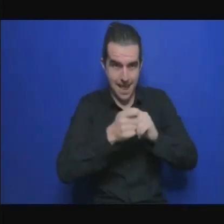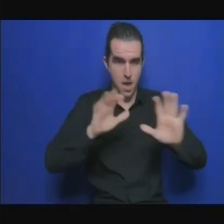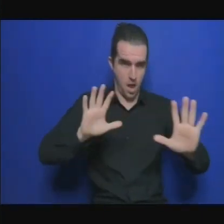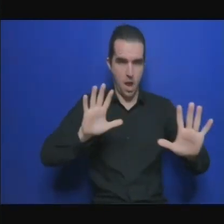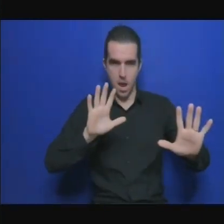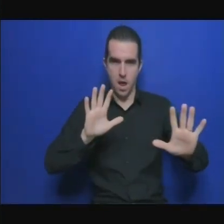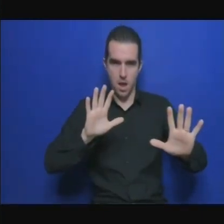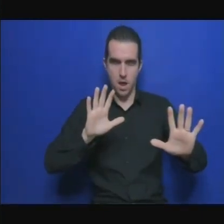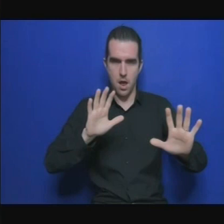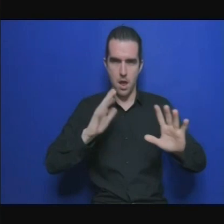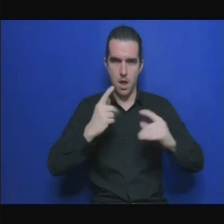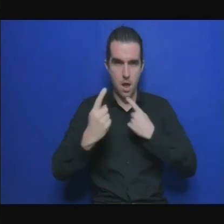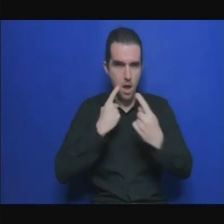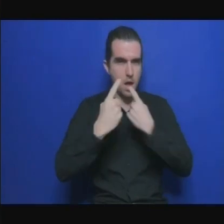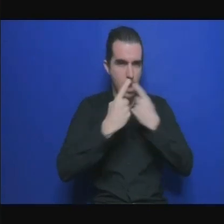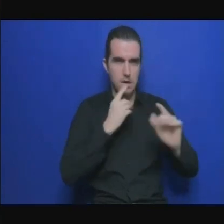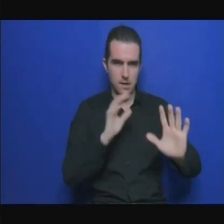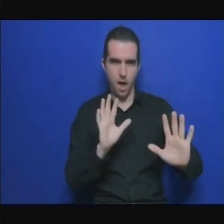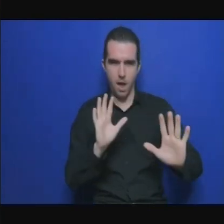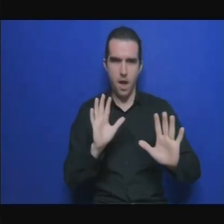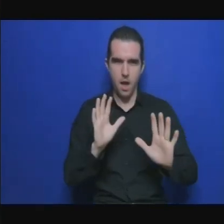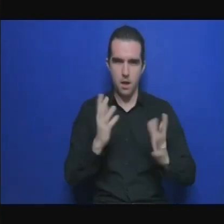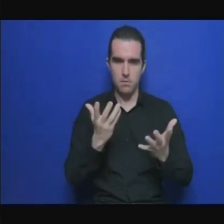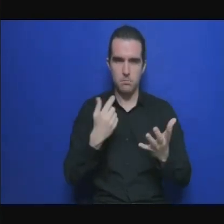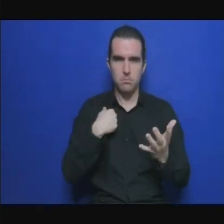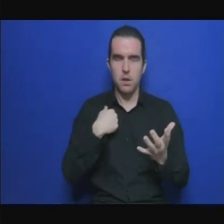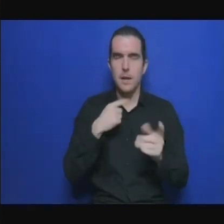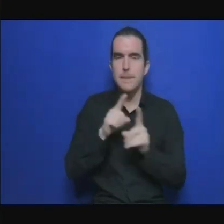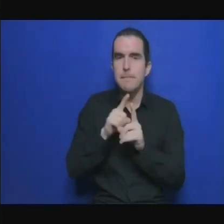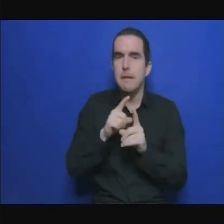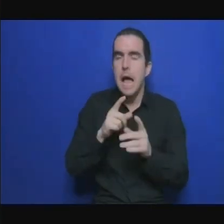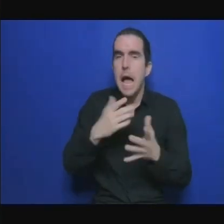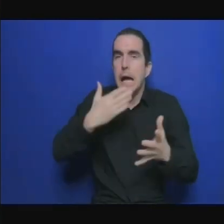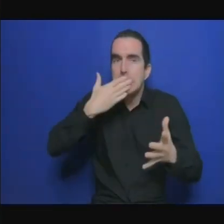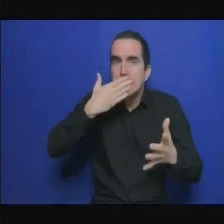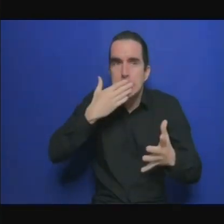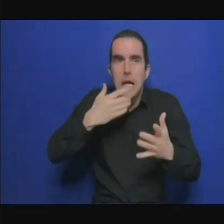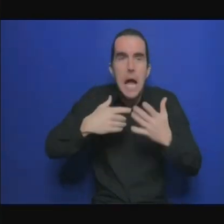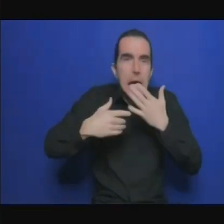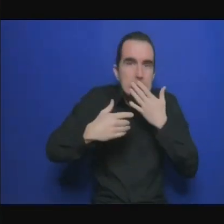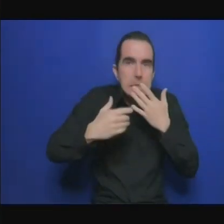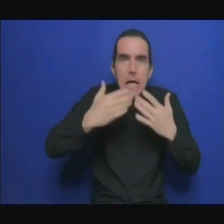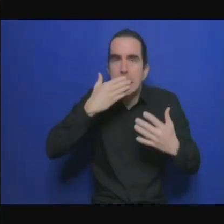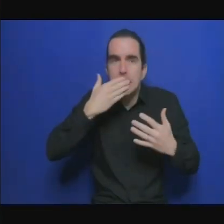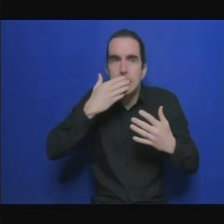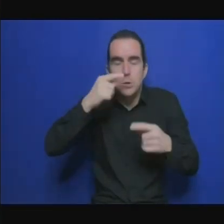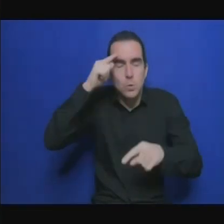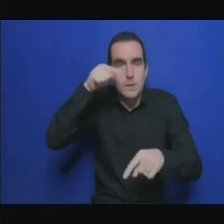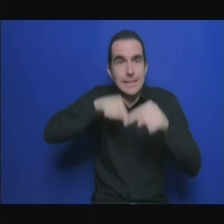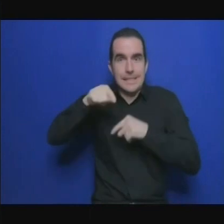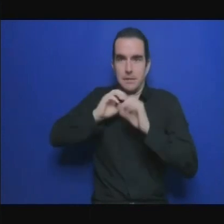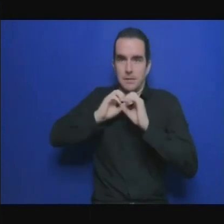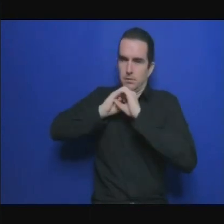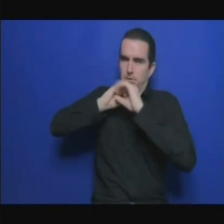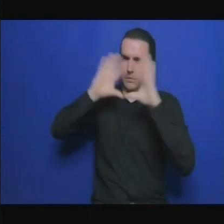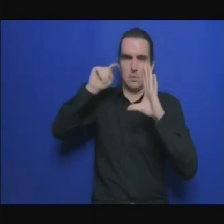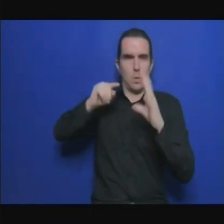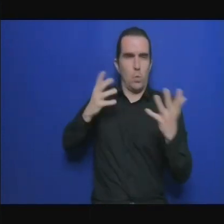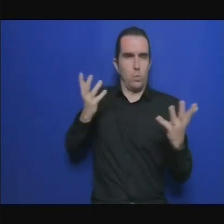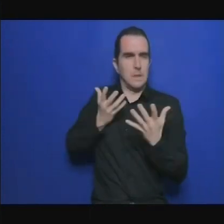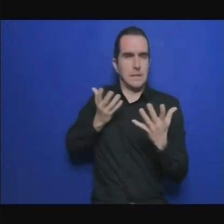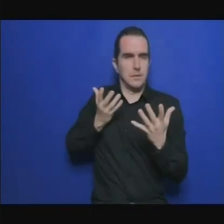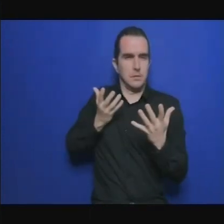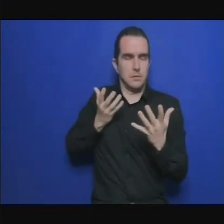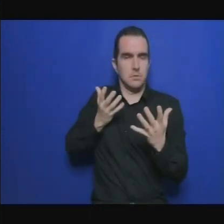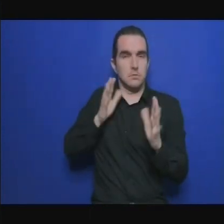et des rapports internationaux qui a un développement des états africains ok au niveau de l'IPCC et du GEC on